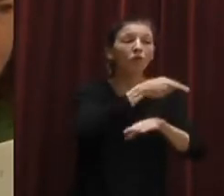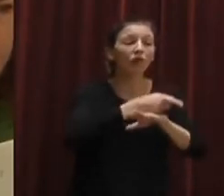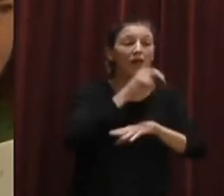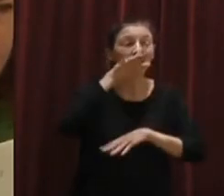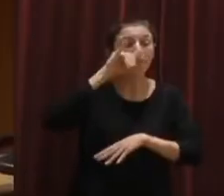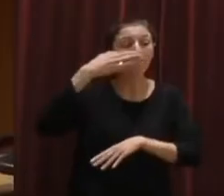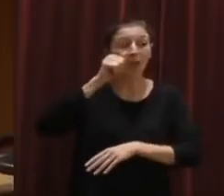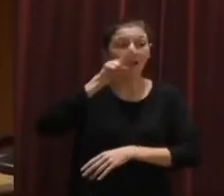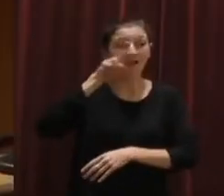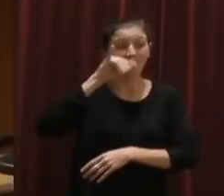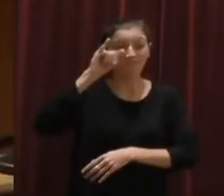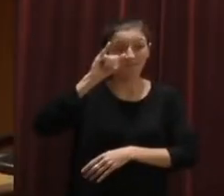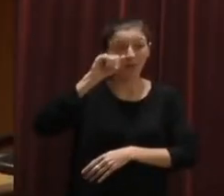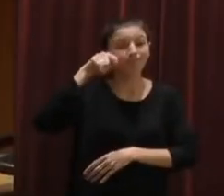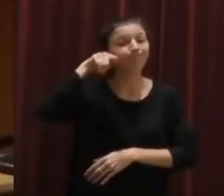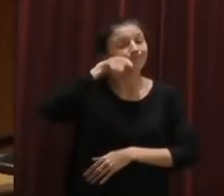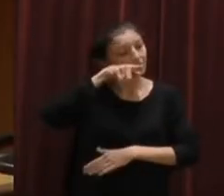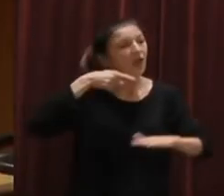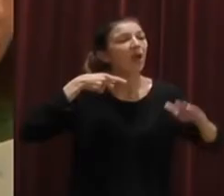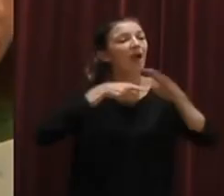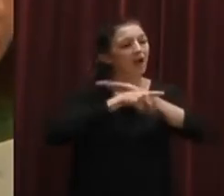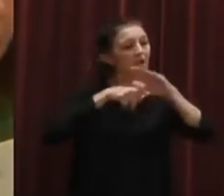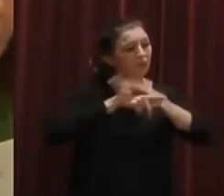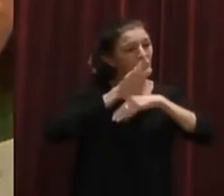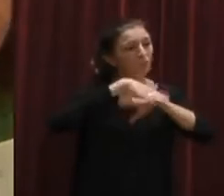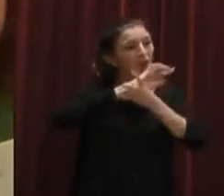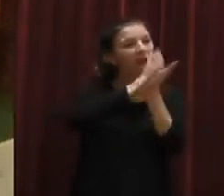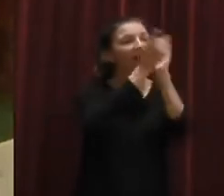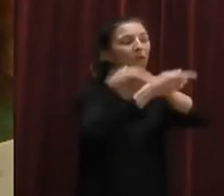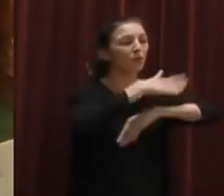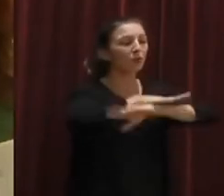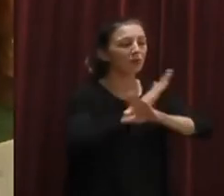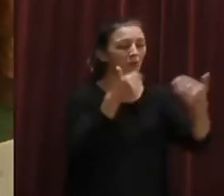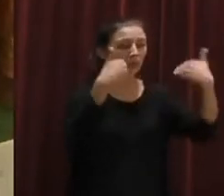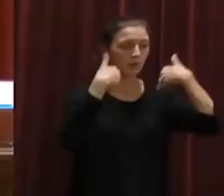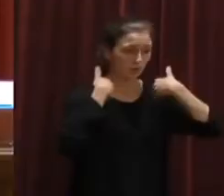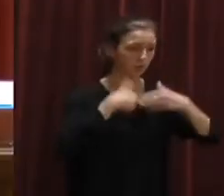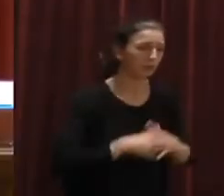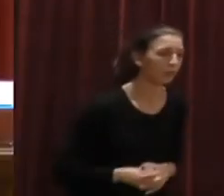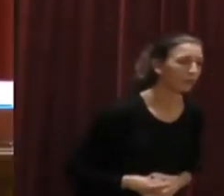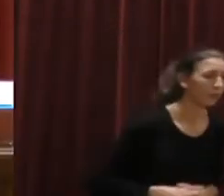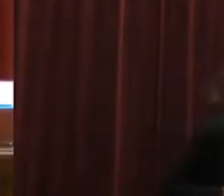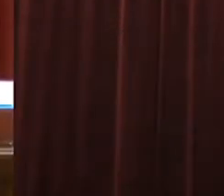perquè puguin ser gestionats en aquest cas sí per part de l'administració pública. Moltes gràcies.